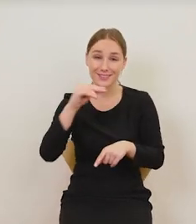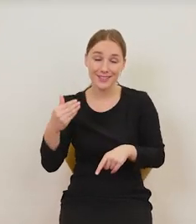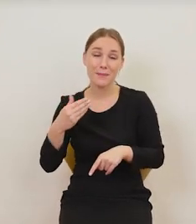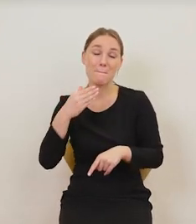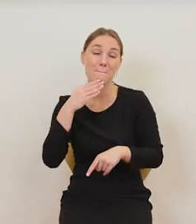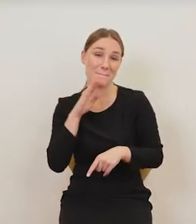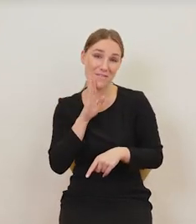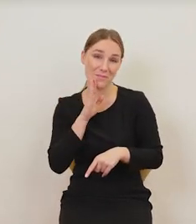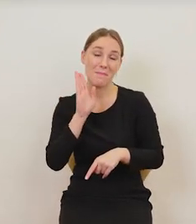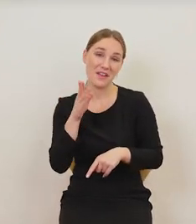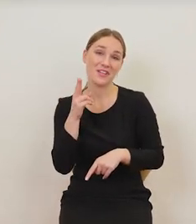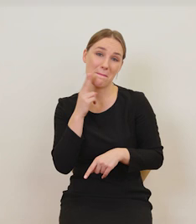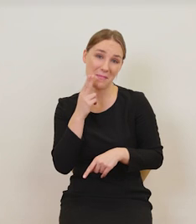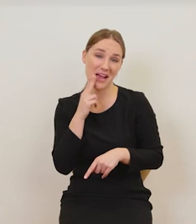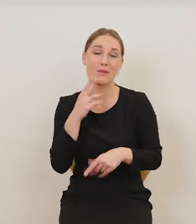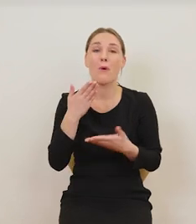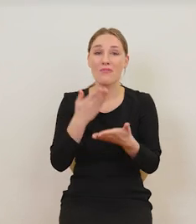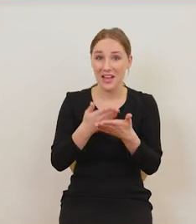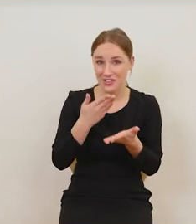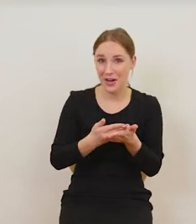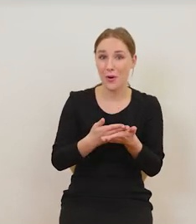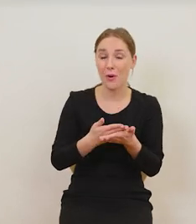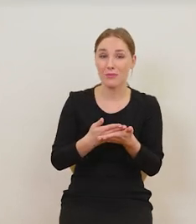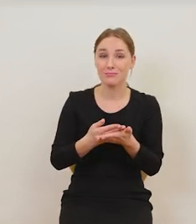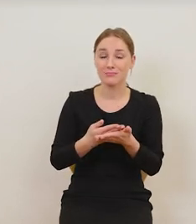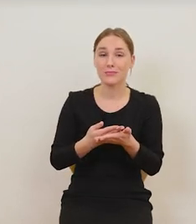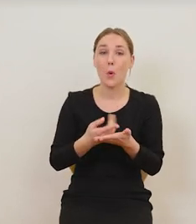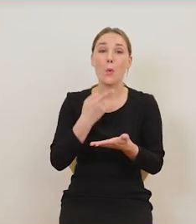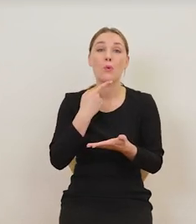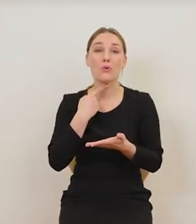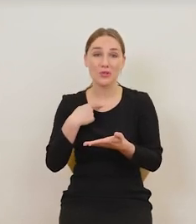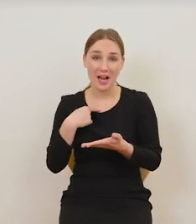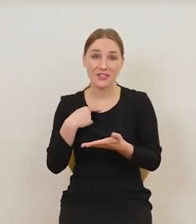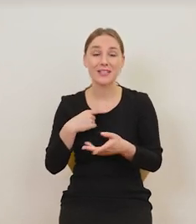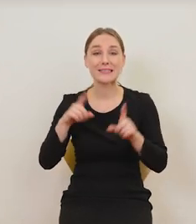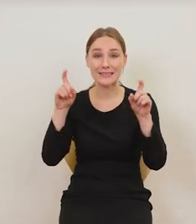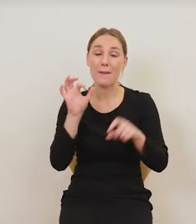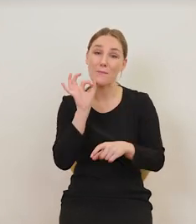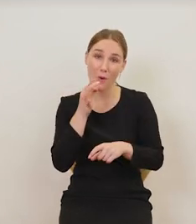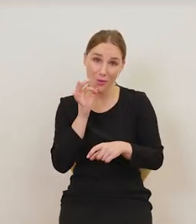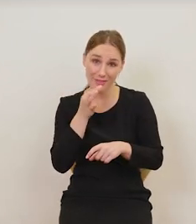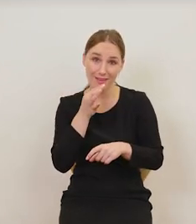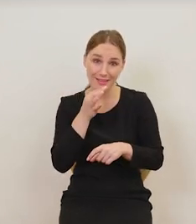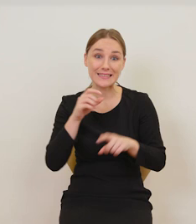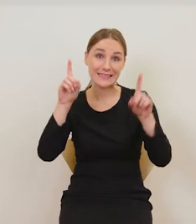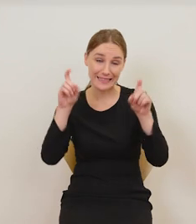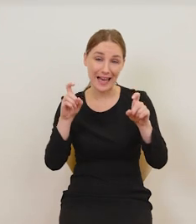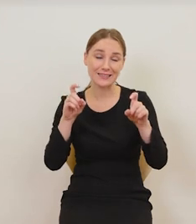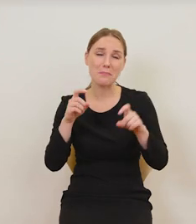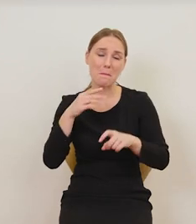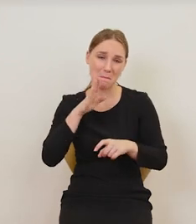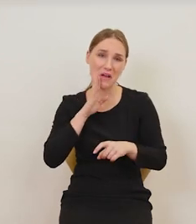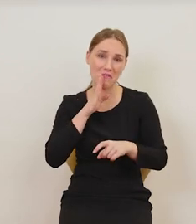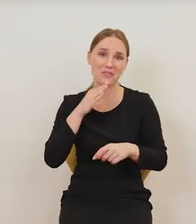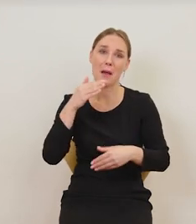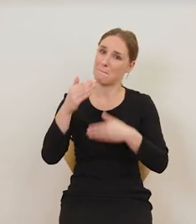potem palił, bo z uzależnieniami jest tak, że to najczęściej choroba młodości. Im wcześniej się zaczyna, tym